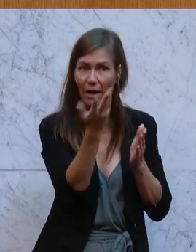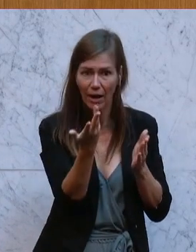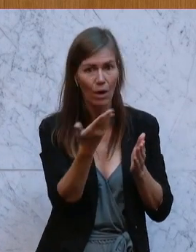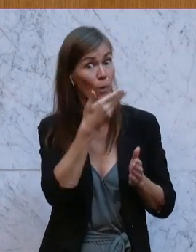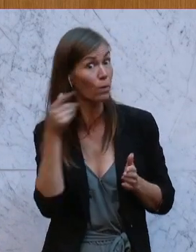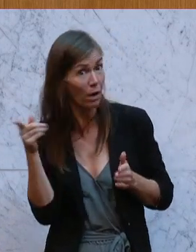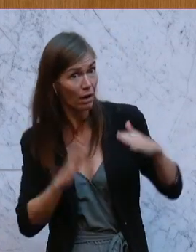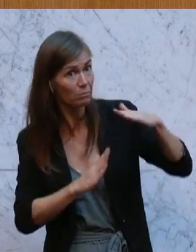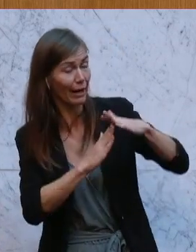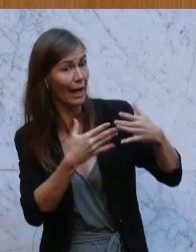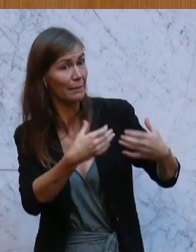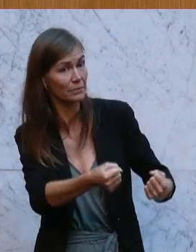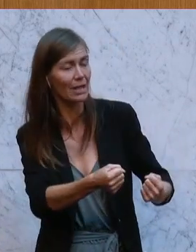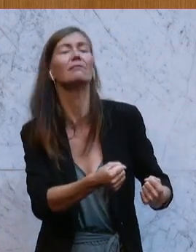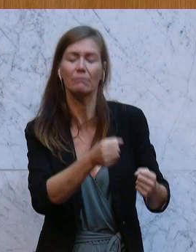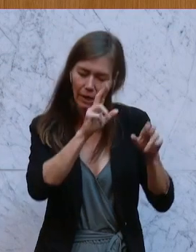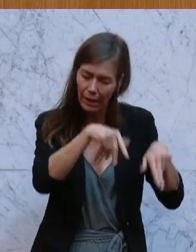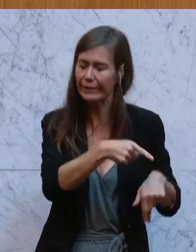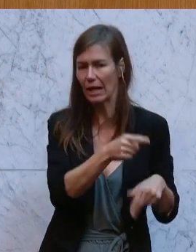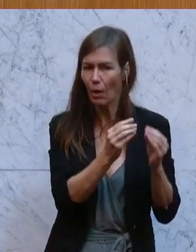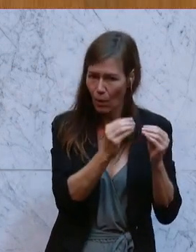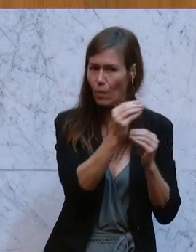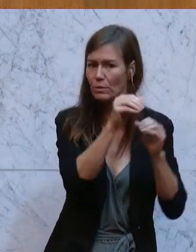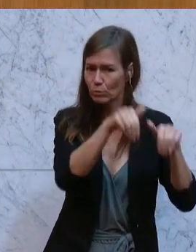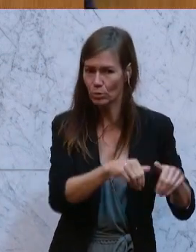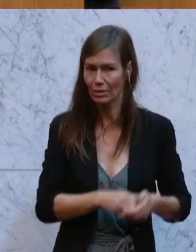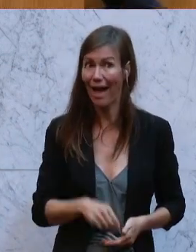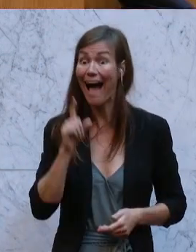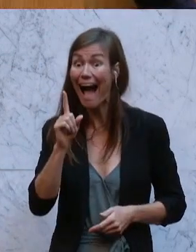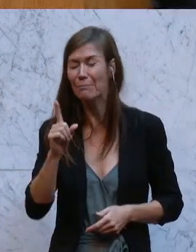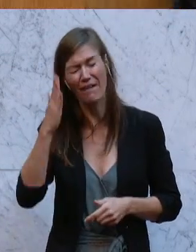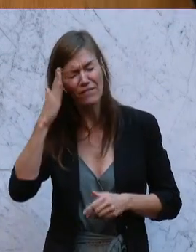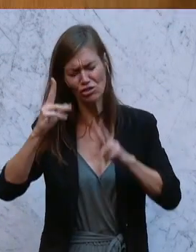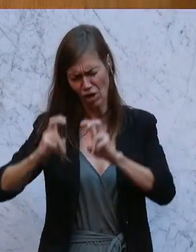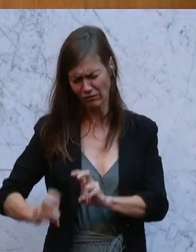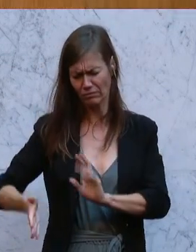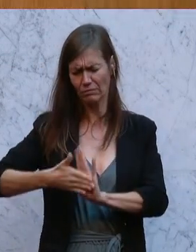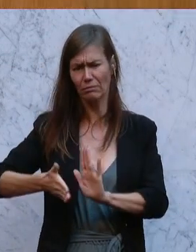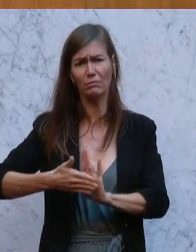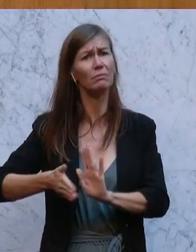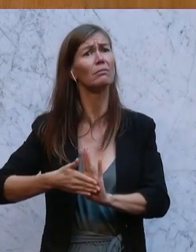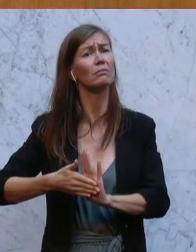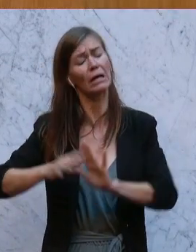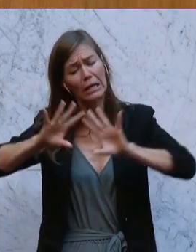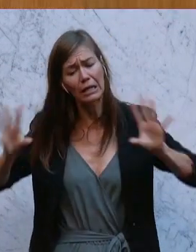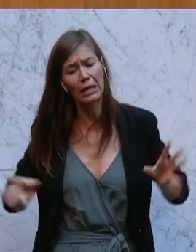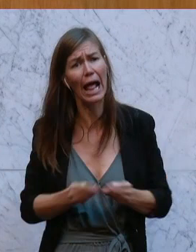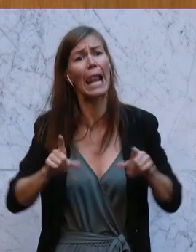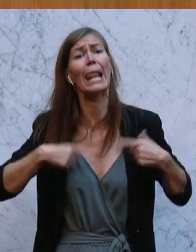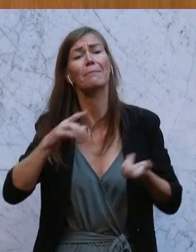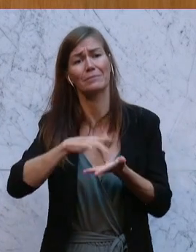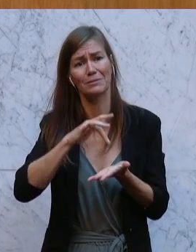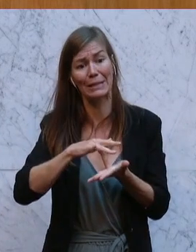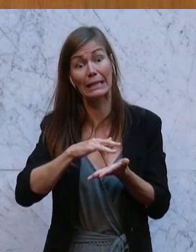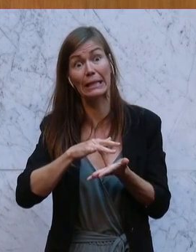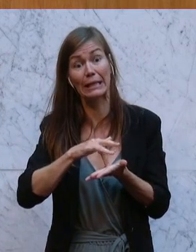zu Recht erhöht. Aber wir wissen von der Wissenschaft, dass 60 bis 70 Prozent der Erhöhungen, der Preiserhöhungen, es